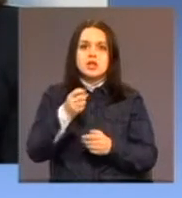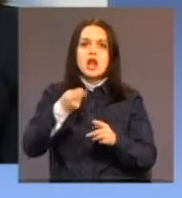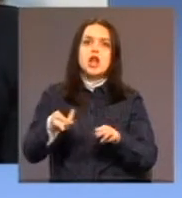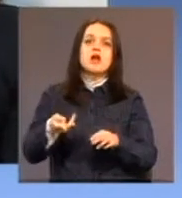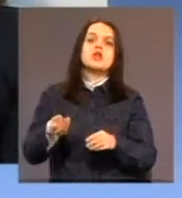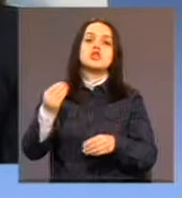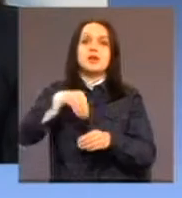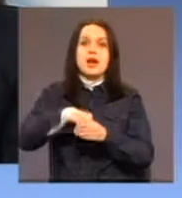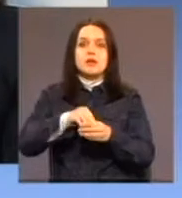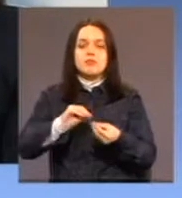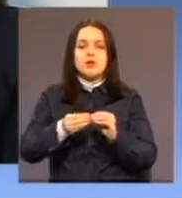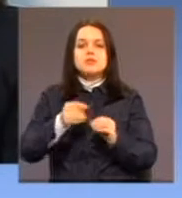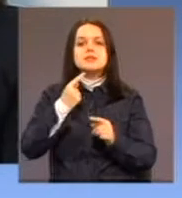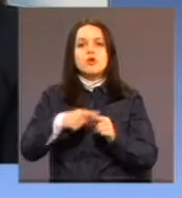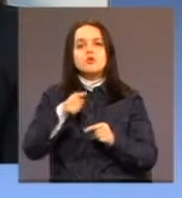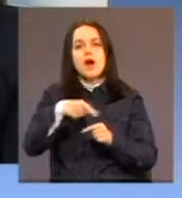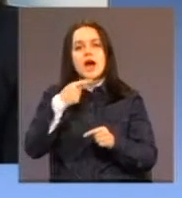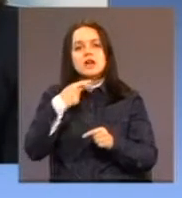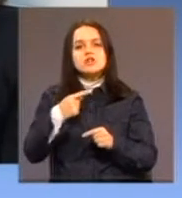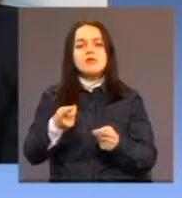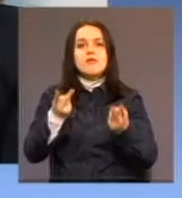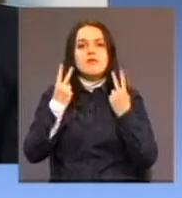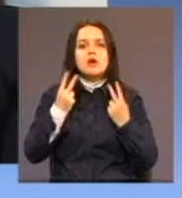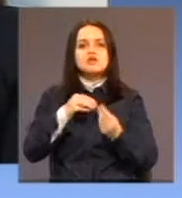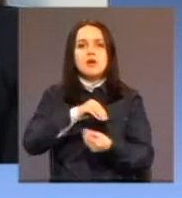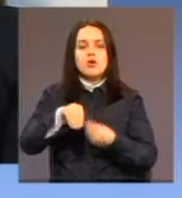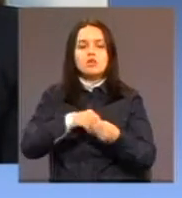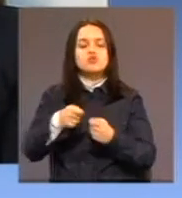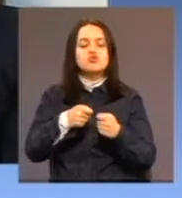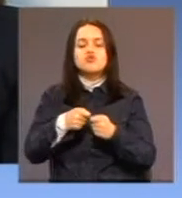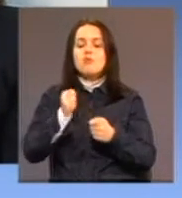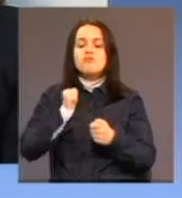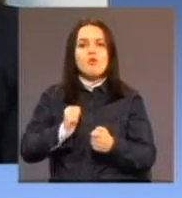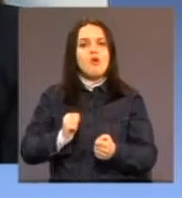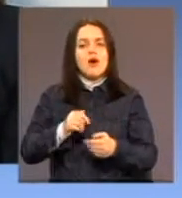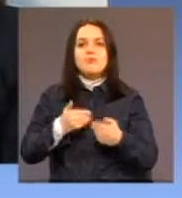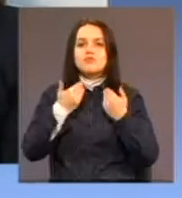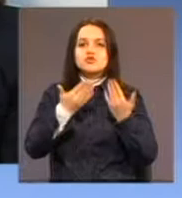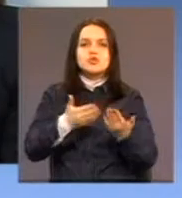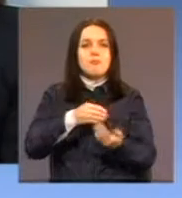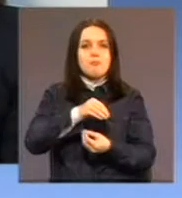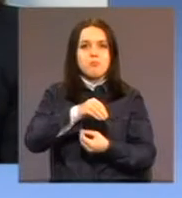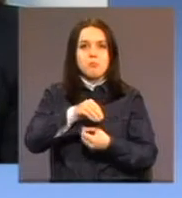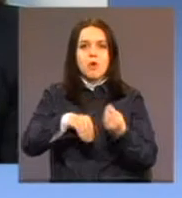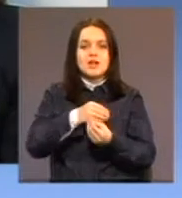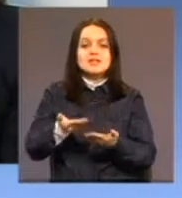I zato, kažem, akcenat je na porodici. Društvo mora pružiti porodici temelj da bi bila funkcionalna i da bi bila